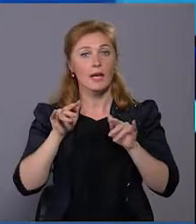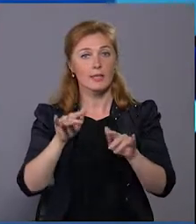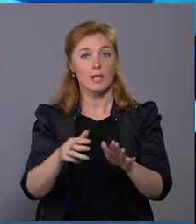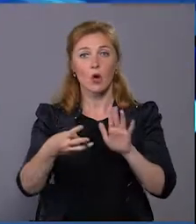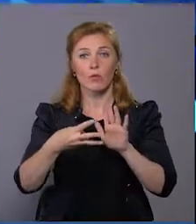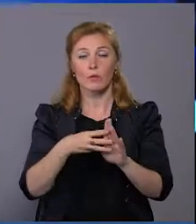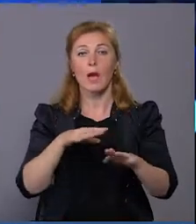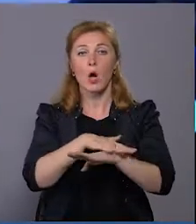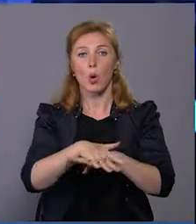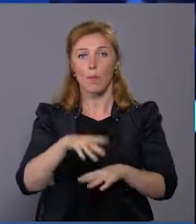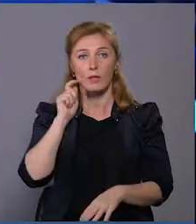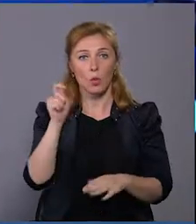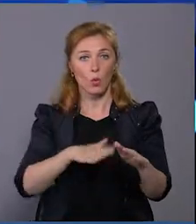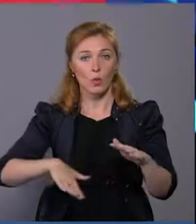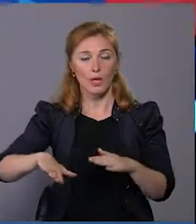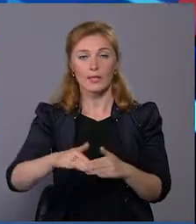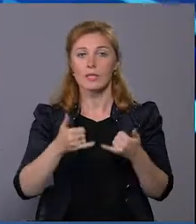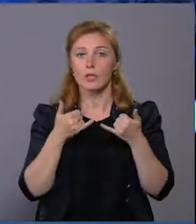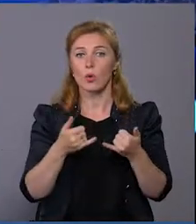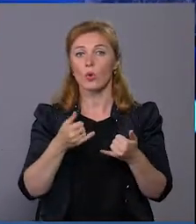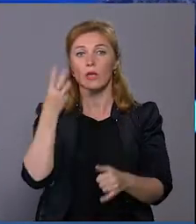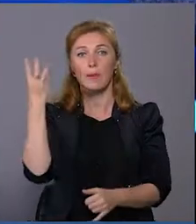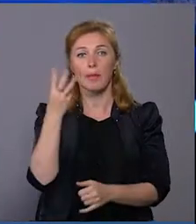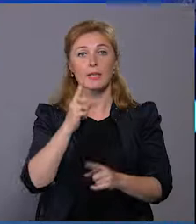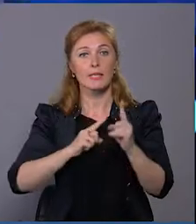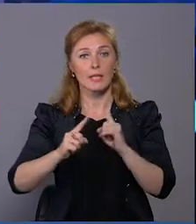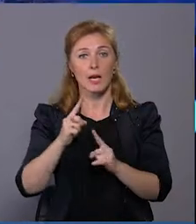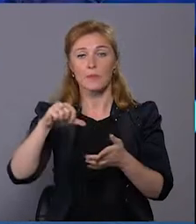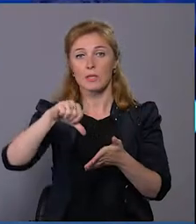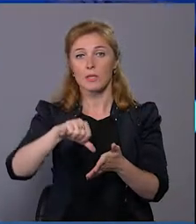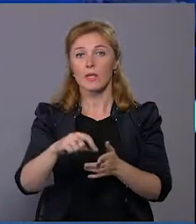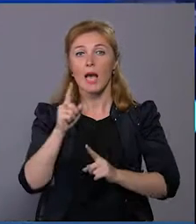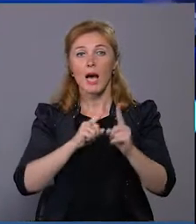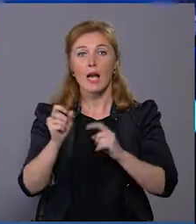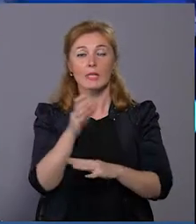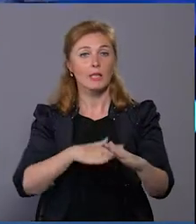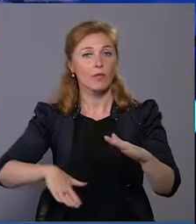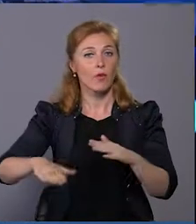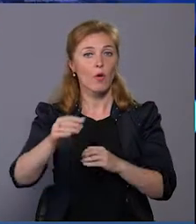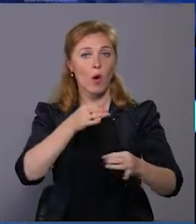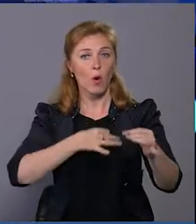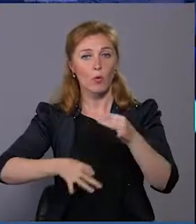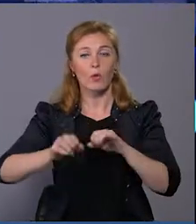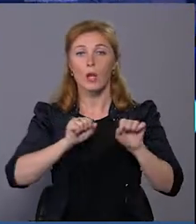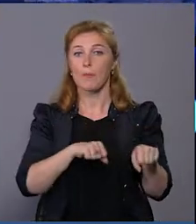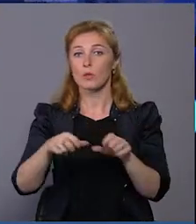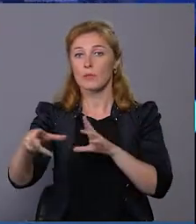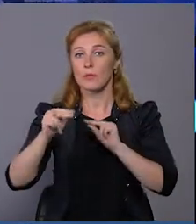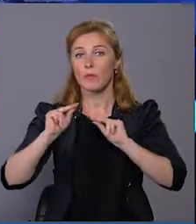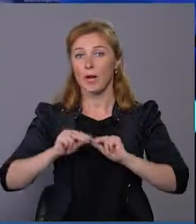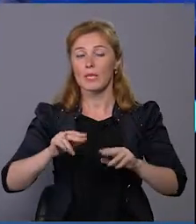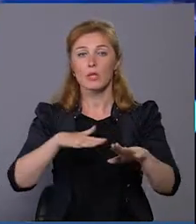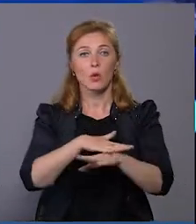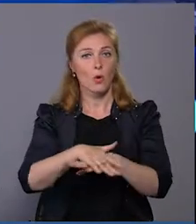громадах України. Сьогодні в Хмельницькій міській раді представники проєкту Ради Європи обговорили можливості співпраці з